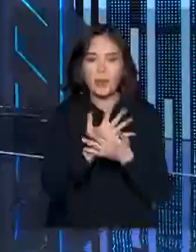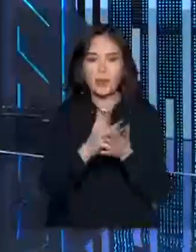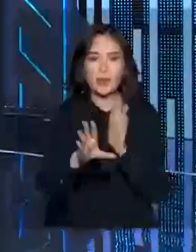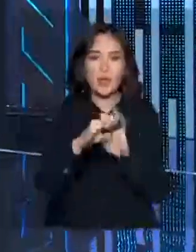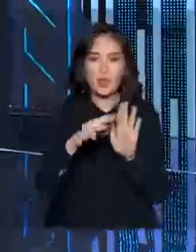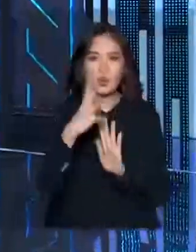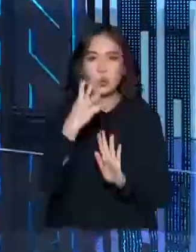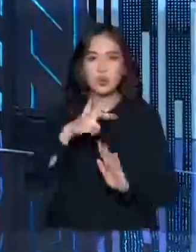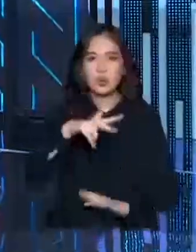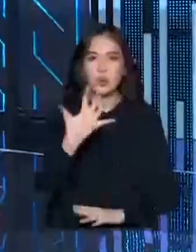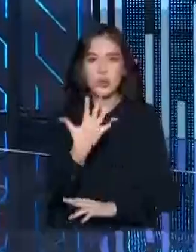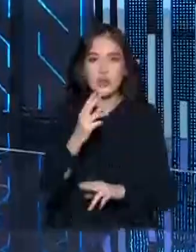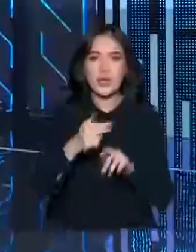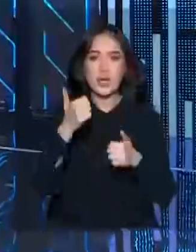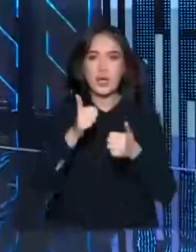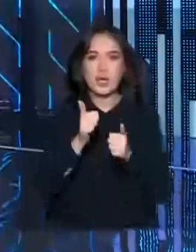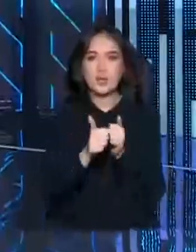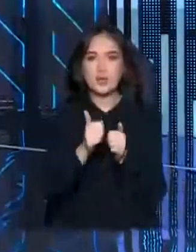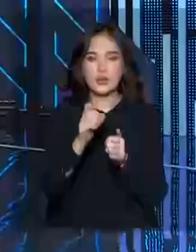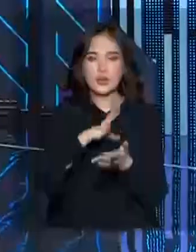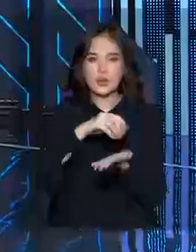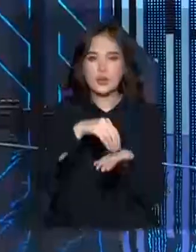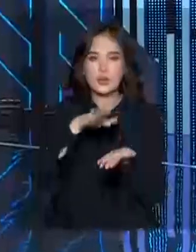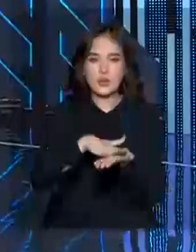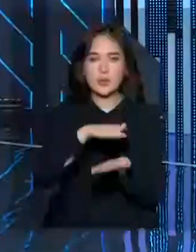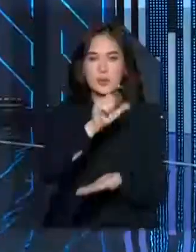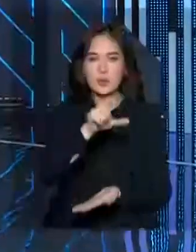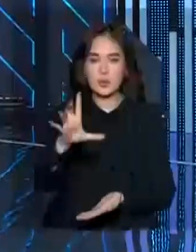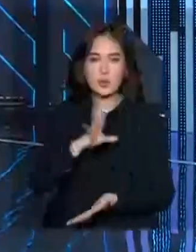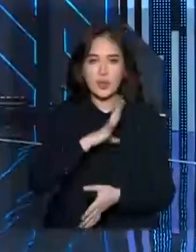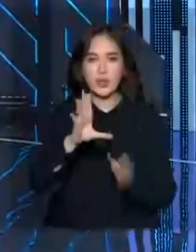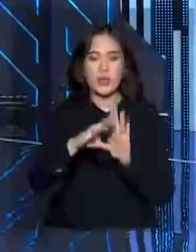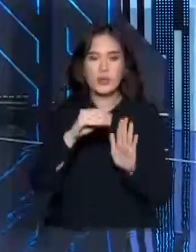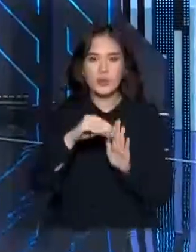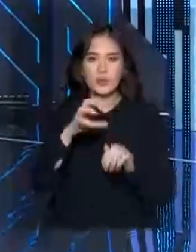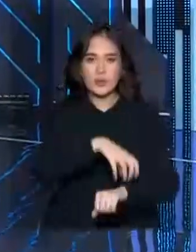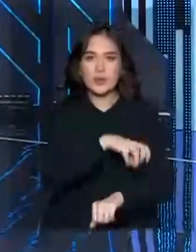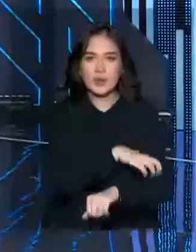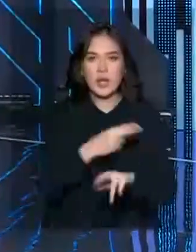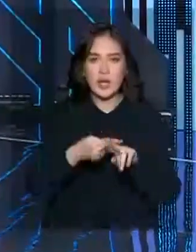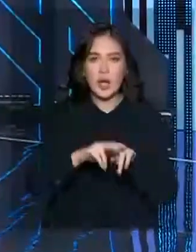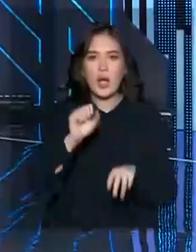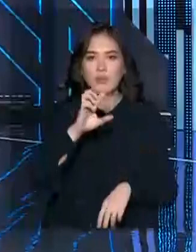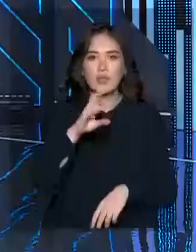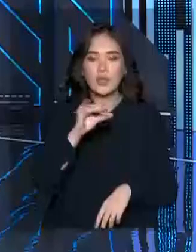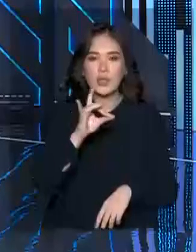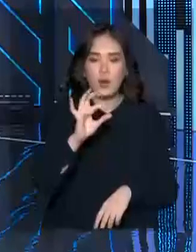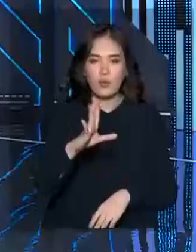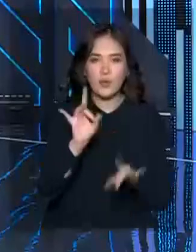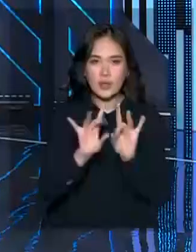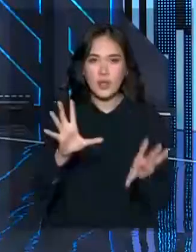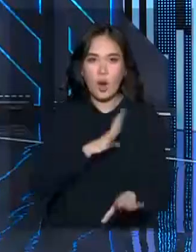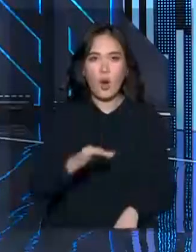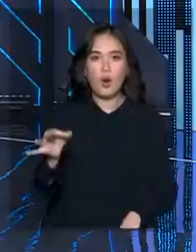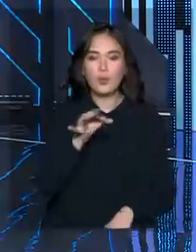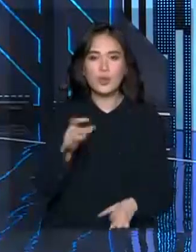оқырғы терінен 435 кандидаттыр келді. Бұл тұралы орталық салау комиссиясының түріғасы Нұрлан Абдеріф мәліметті. Сонда еқ,